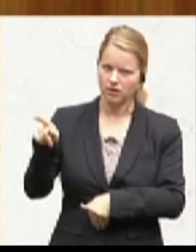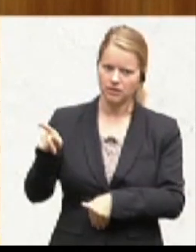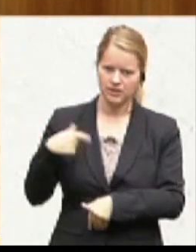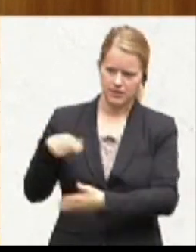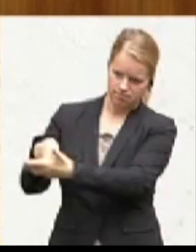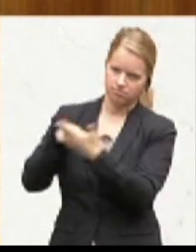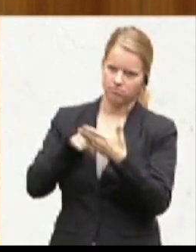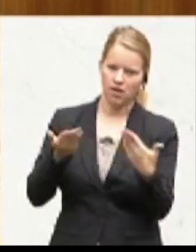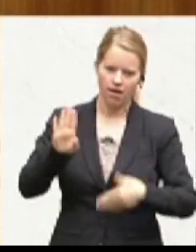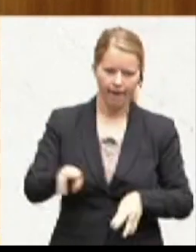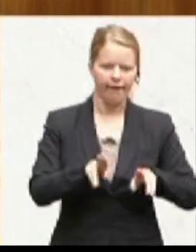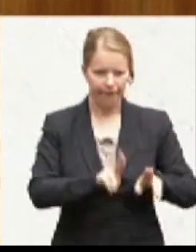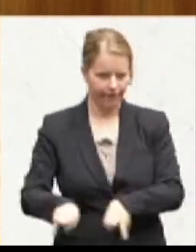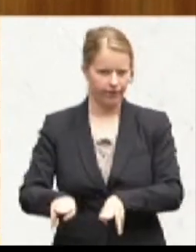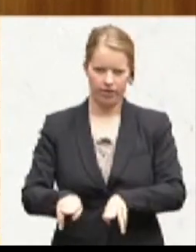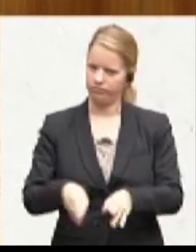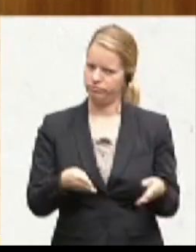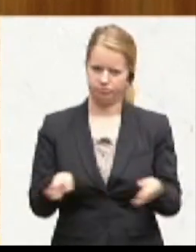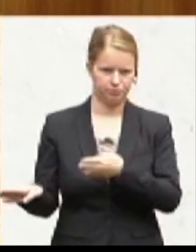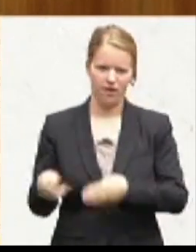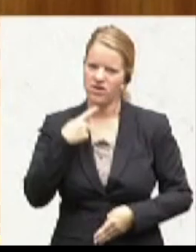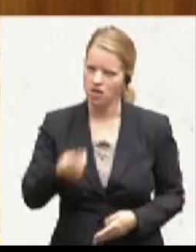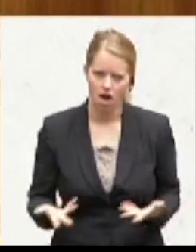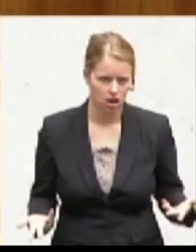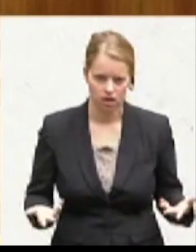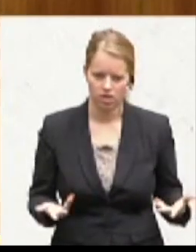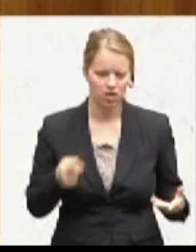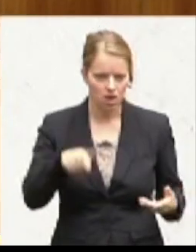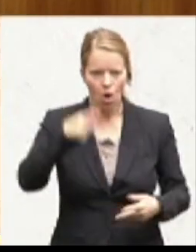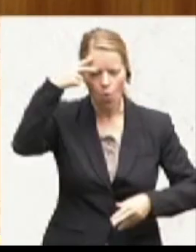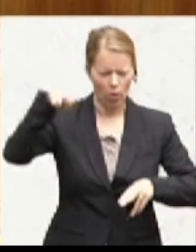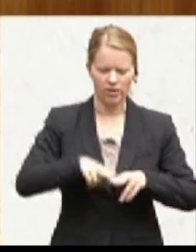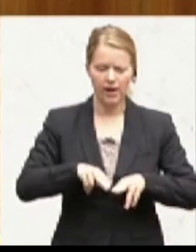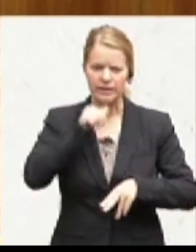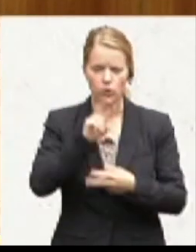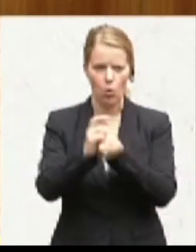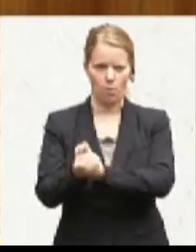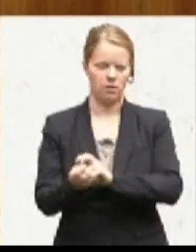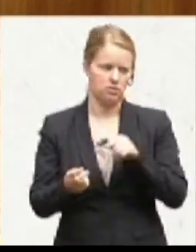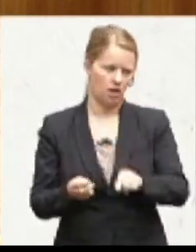Urteile, die aber nicht exekutiert werden. Und da ist Handlungsbedarf gegeben, Minister. Und da sind wir noch lange nicht am Ende.